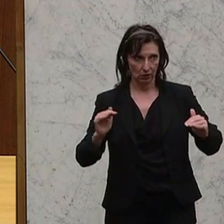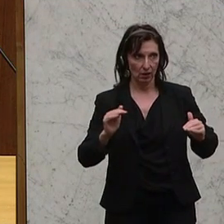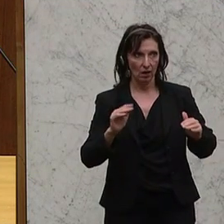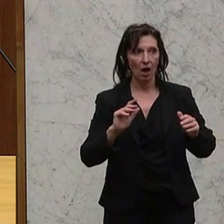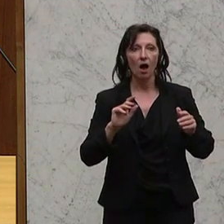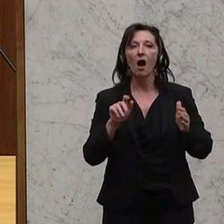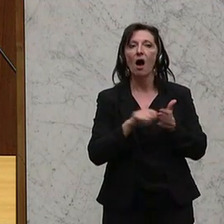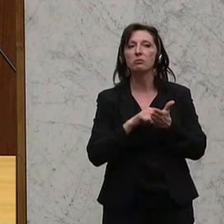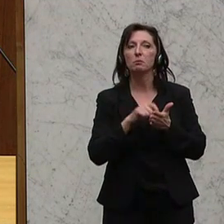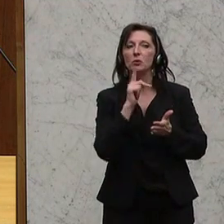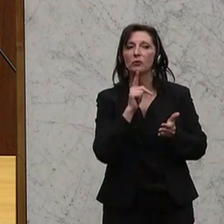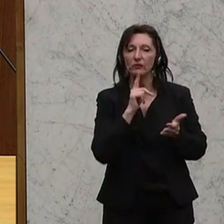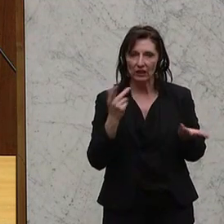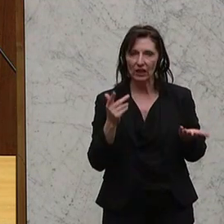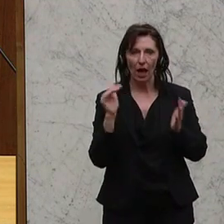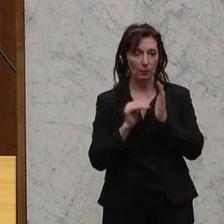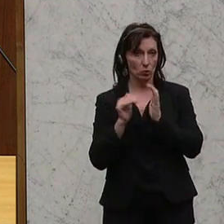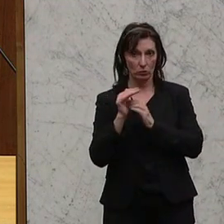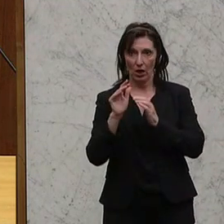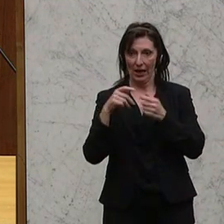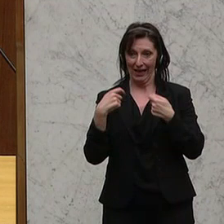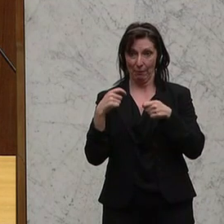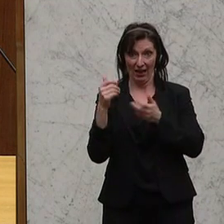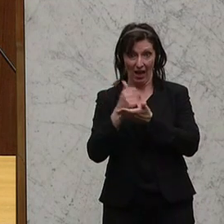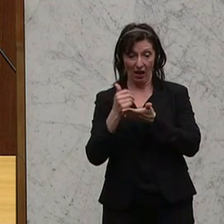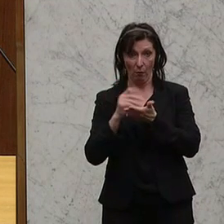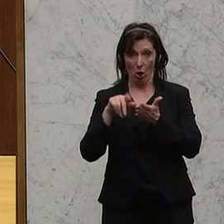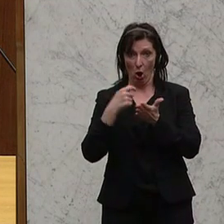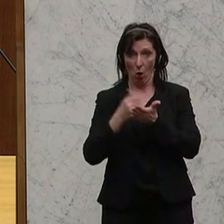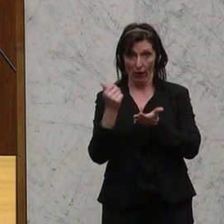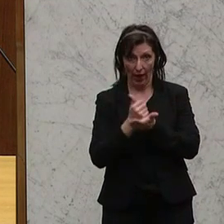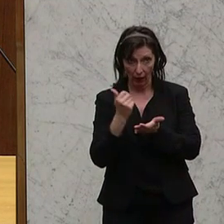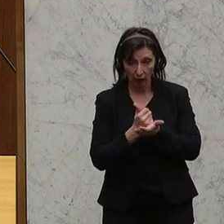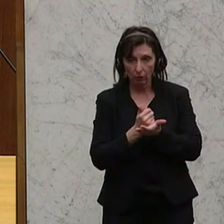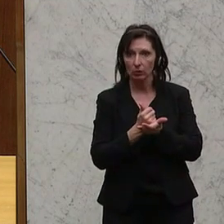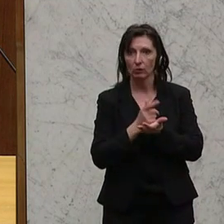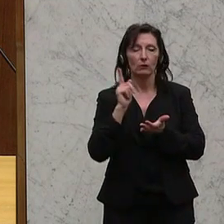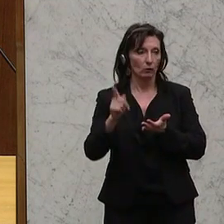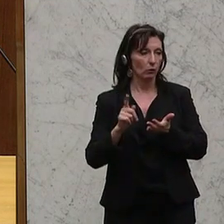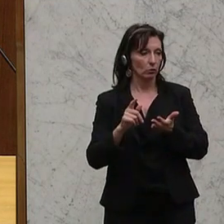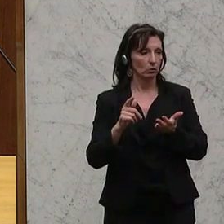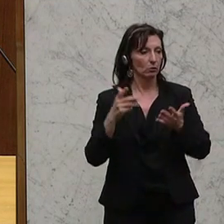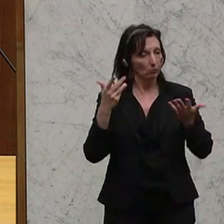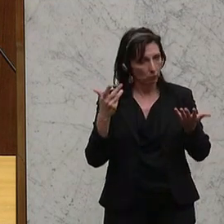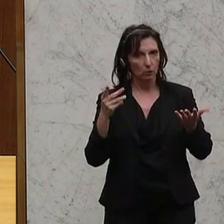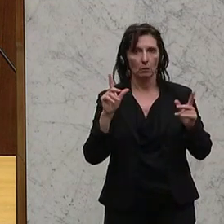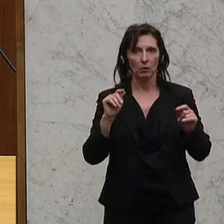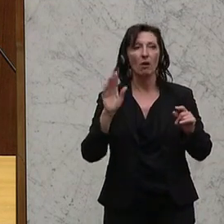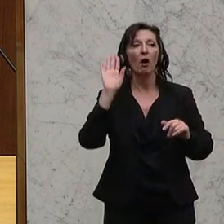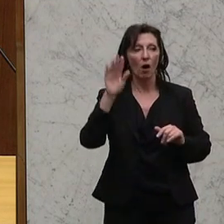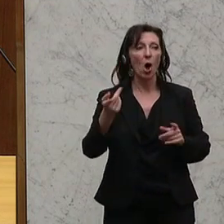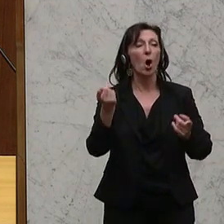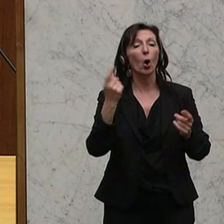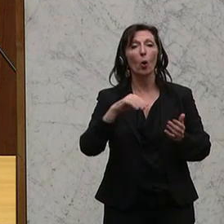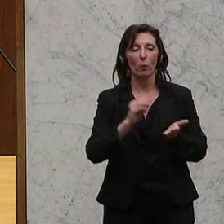korrigiert werden, aber auch im System Kapitaleinkommen und Lohneinkommen und der drüberliegenden Ungleichbehandlung so richtig am Schädel fallen.